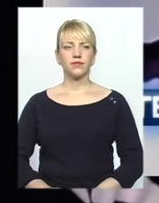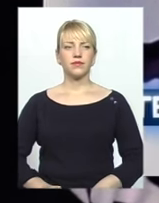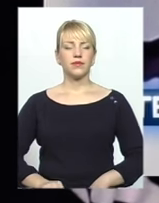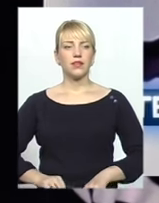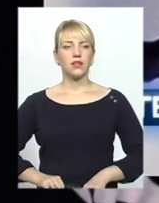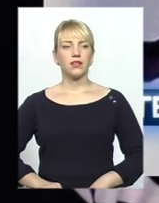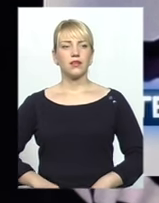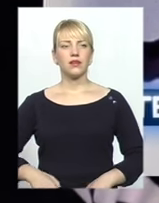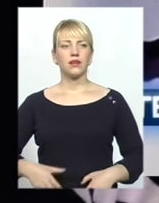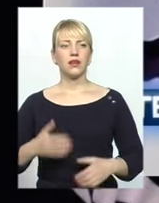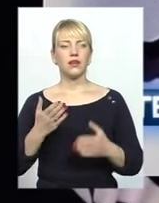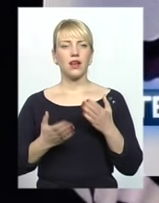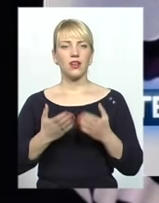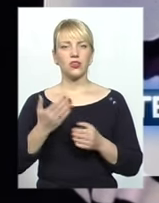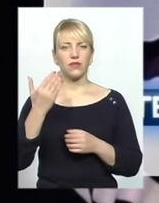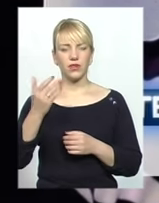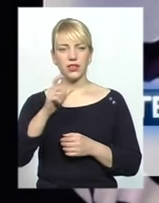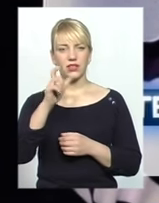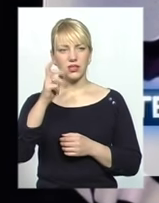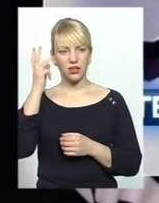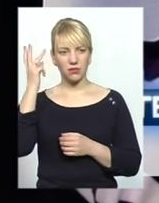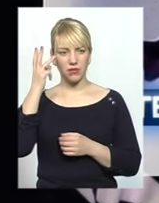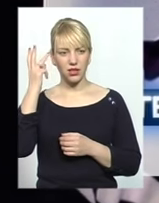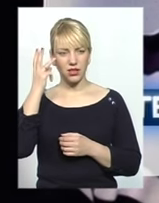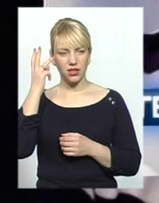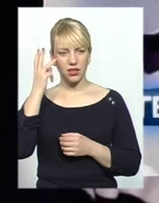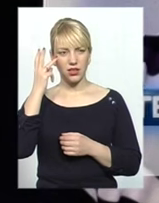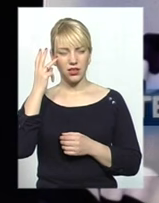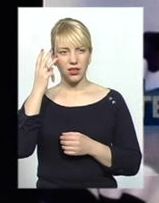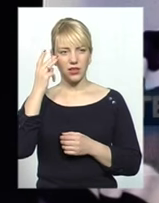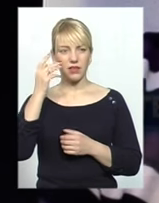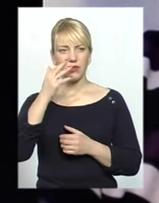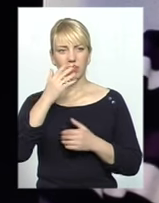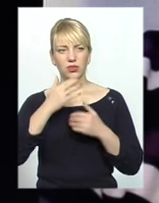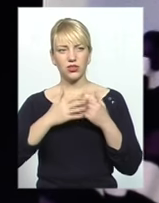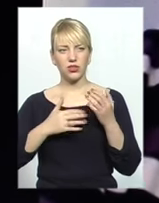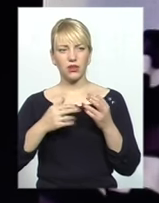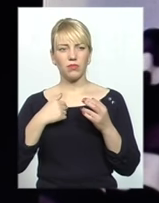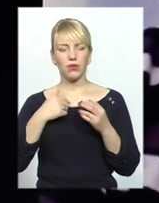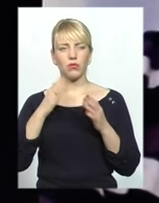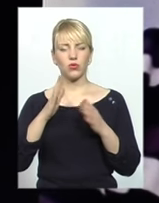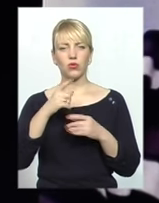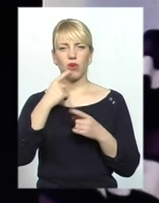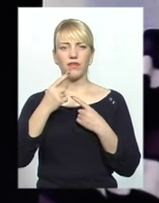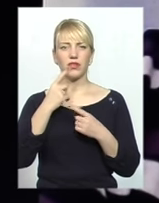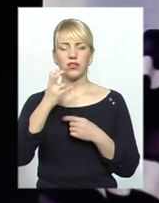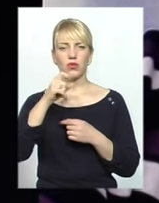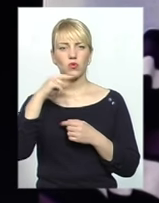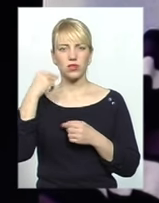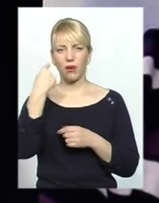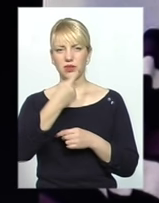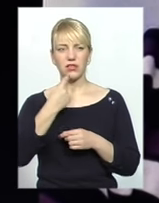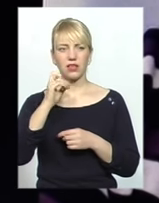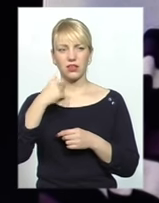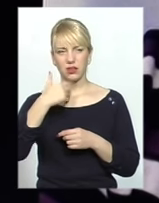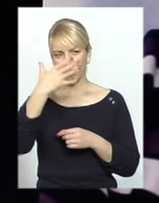Якщо ви з Хмельниччини, я дуже вибачаюся, але мушу спілкуватися з російською мовою, так як